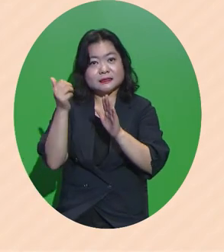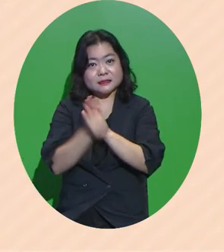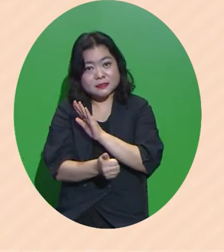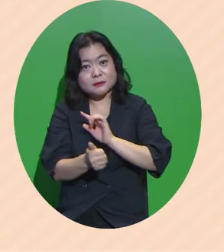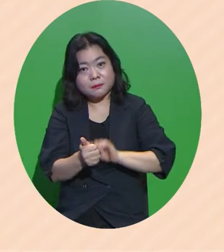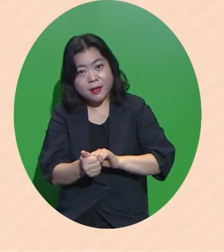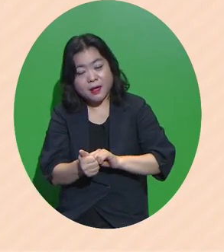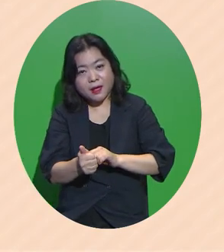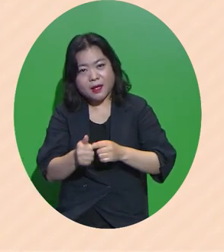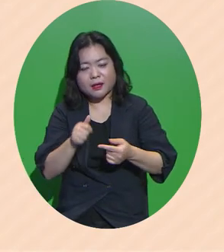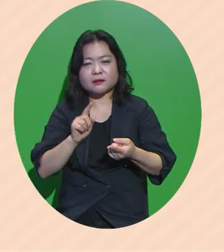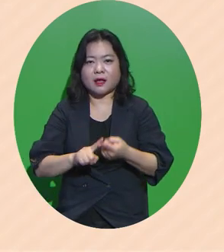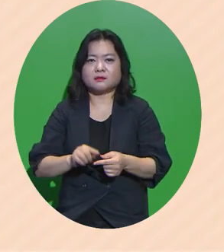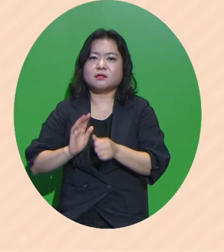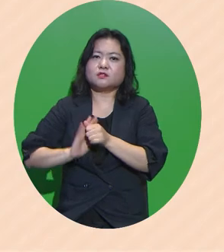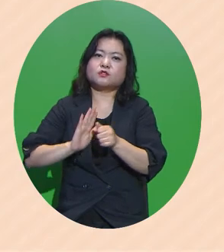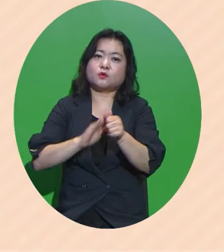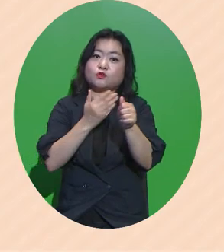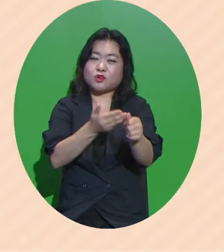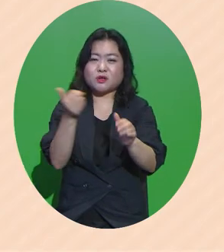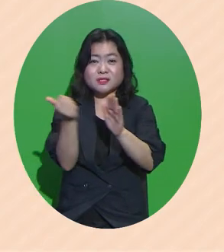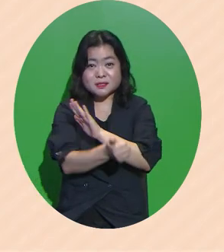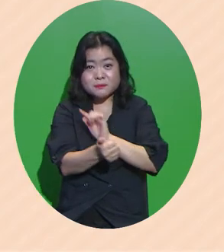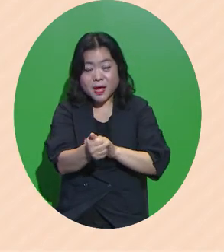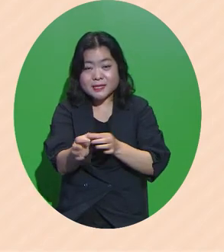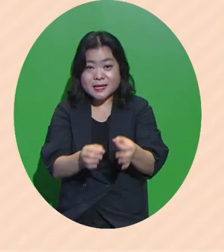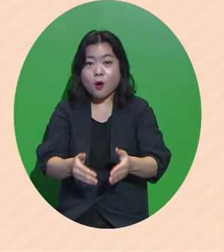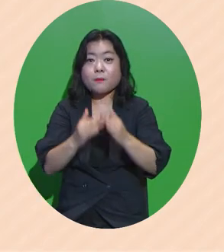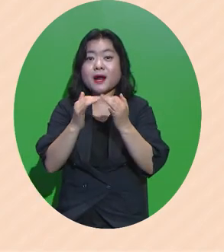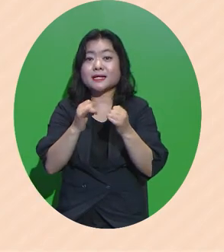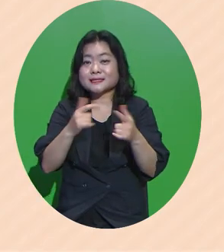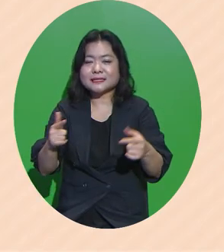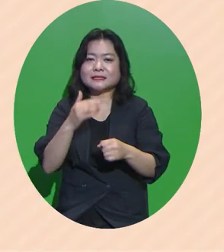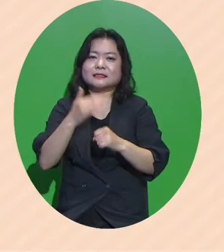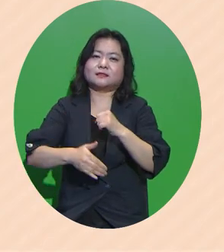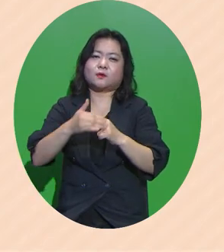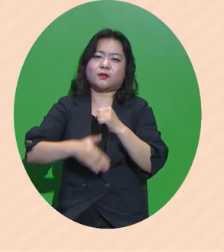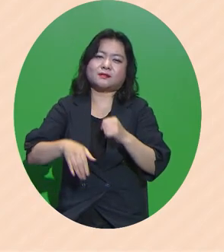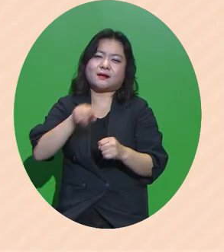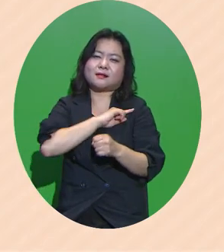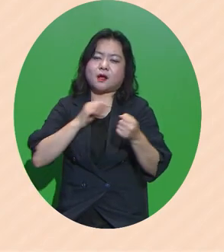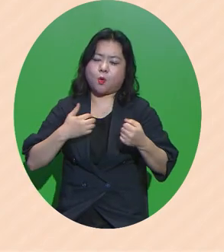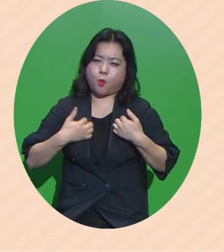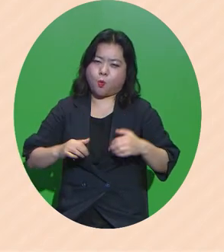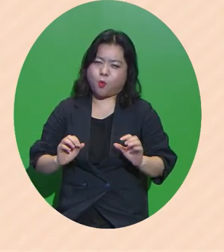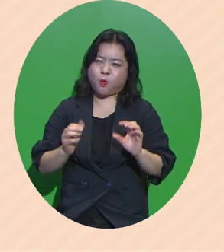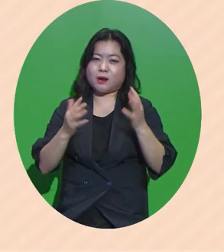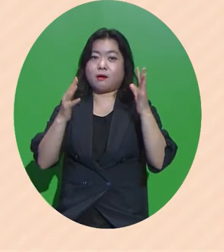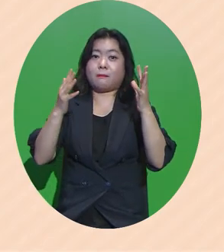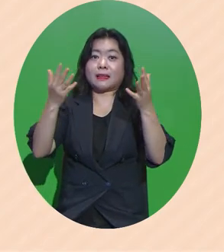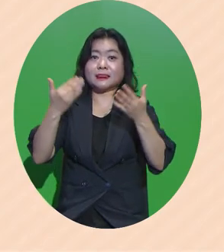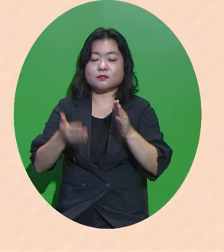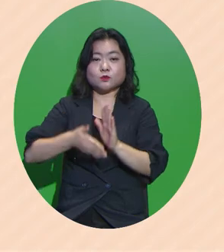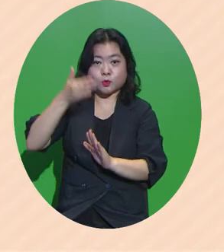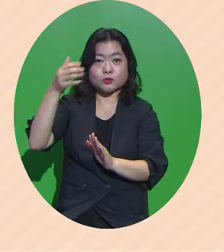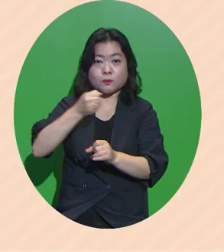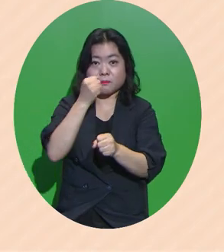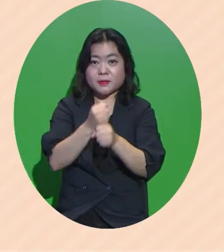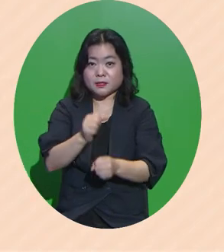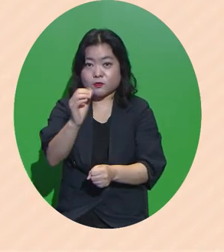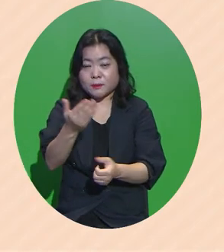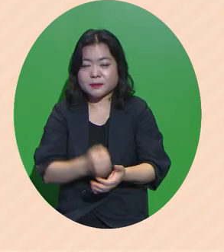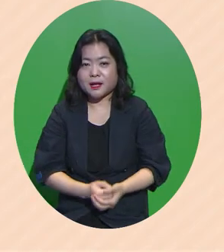제도전 지원을 통해서 실패한 창업가들이 대구에서 가장 환영받는 그런 도시로 나아가야 됩니다